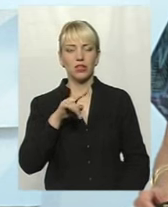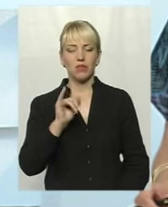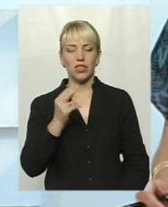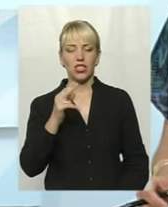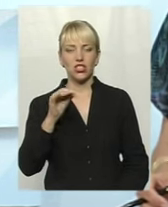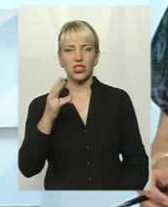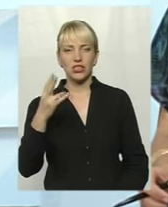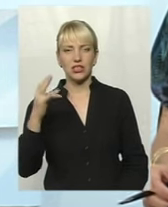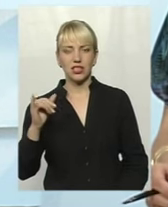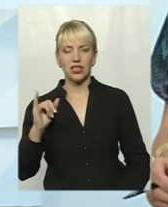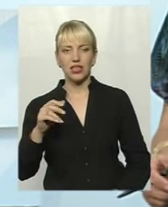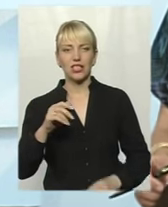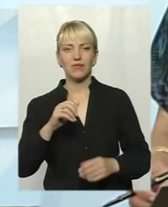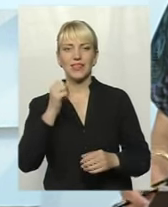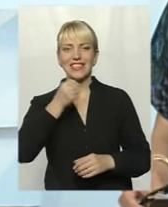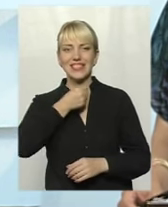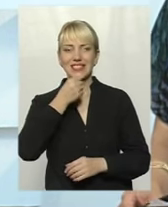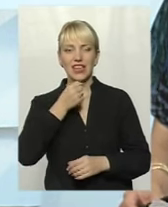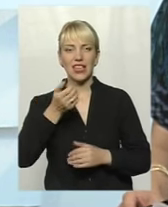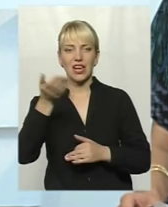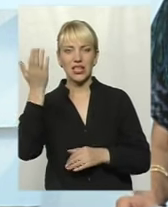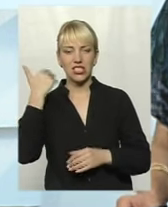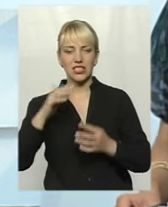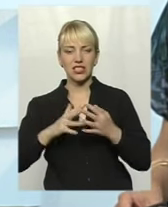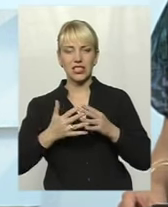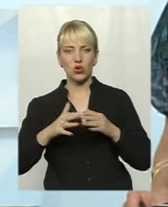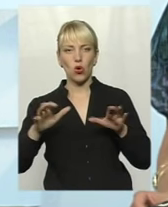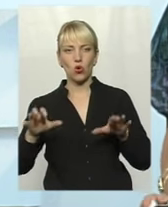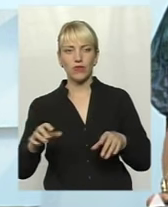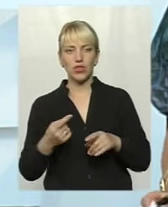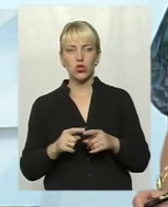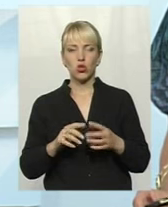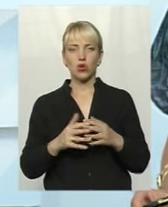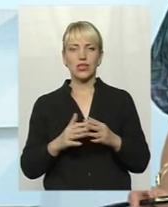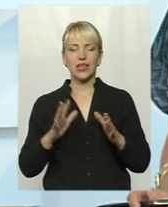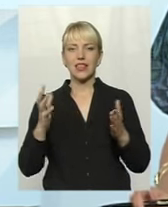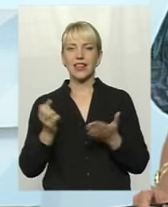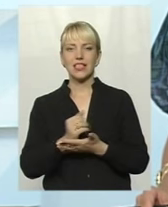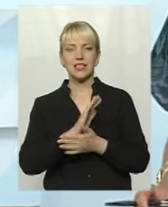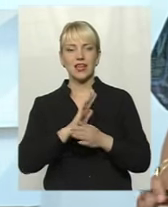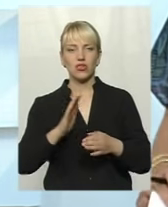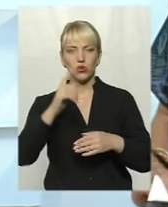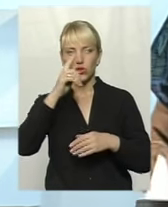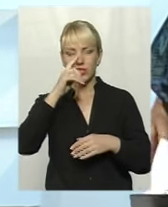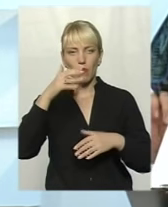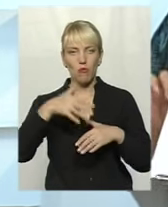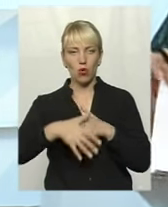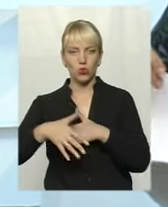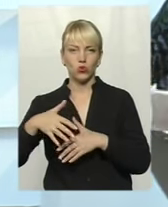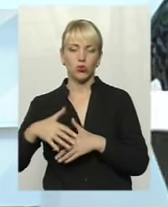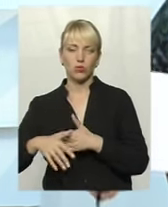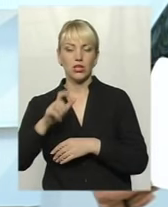старостою, раніше сільським головою цього села, не знайшлося порозуміння. Люди хочуть